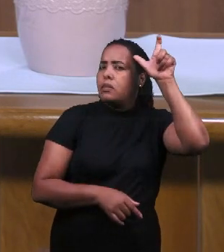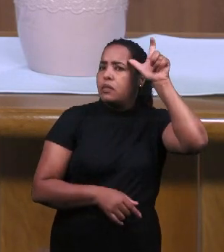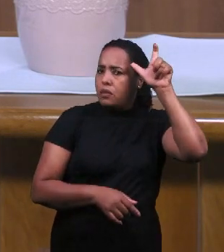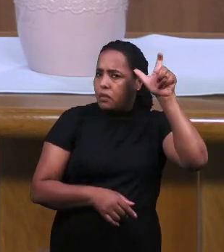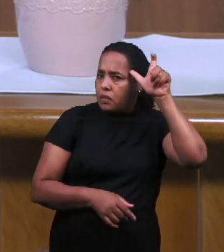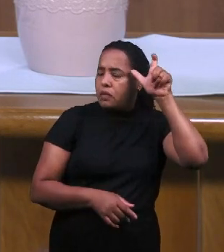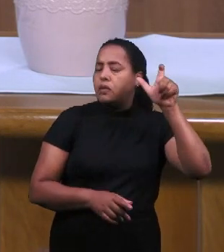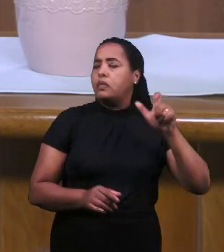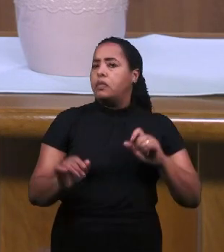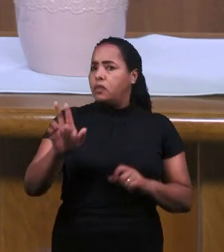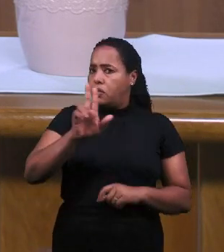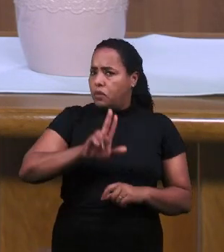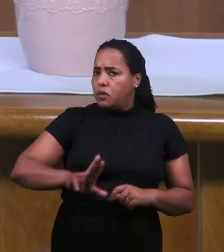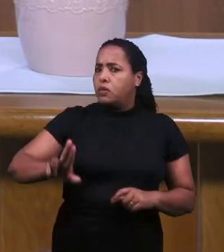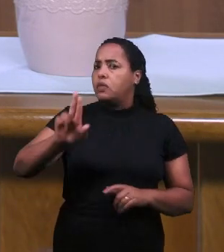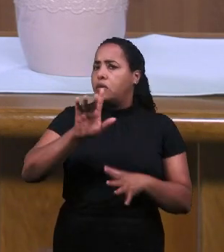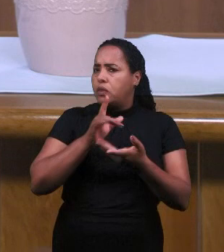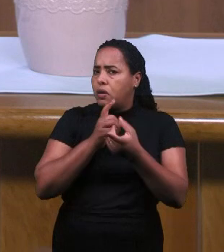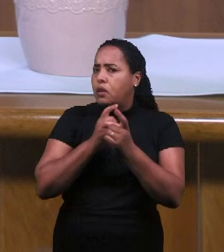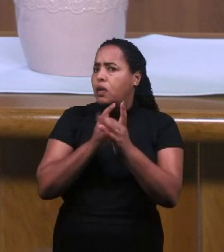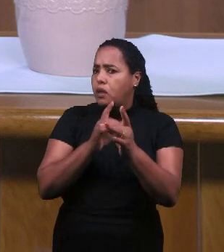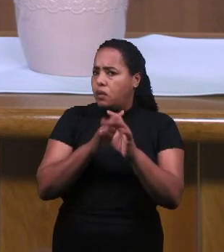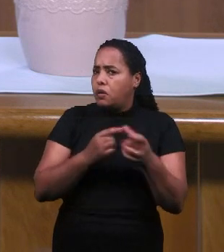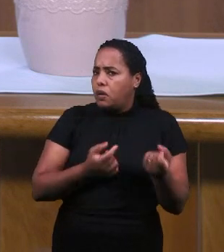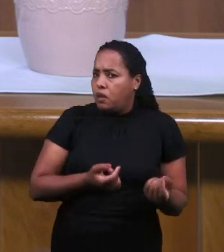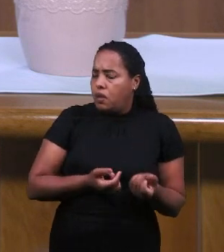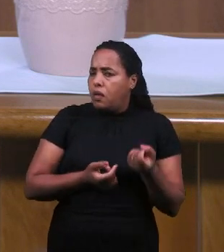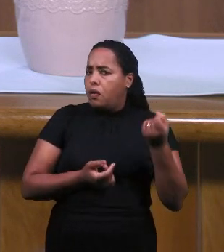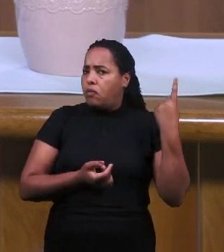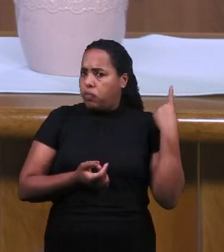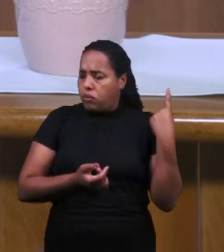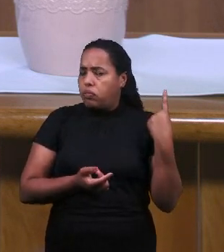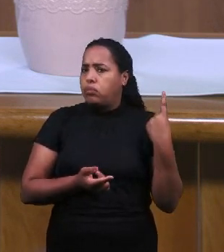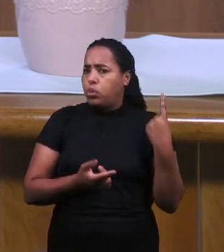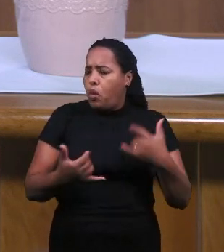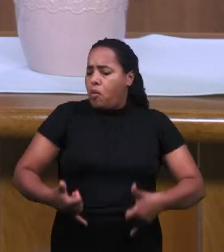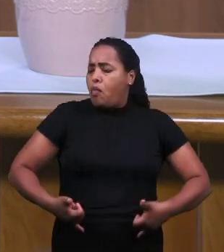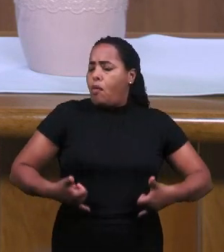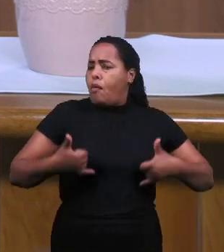Он Использует Чуждые Доктрины